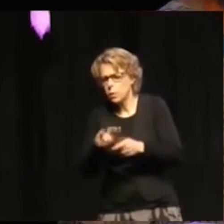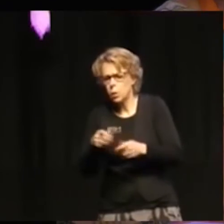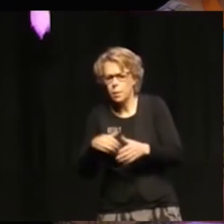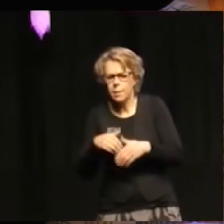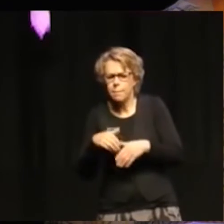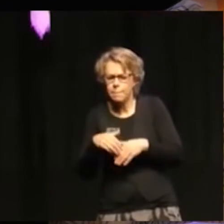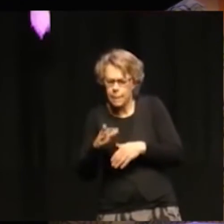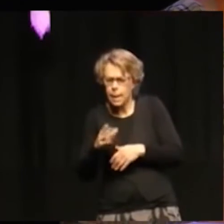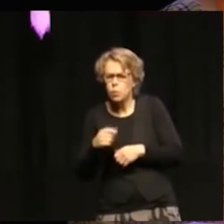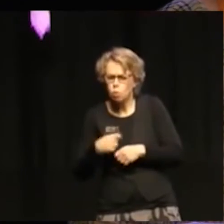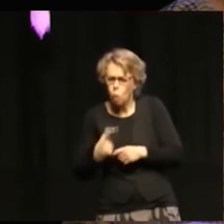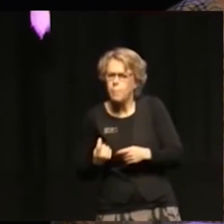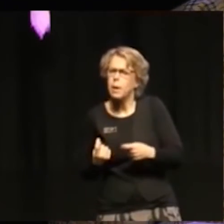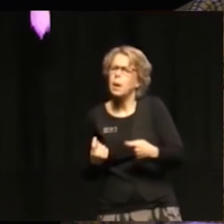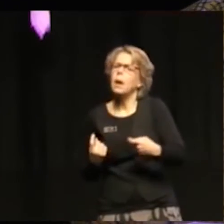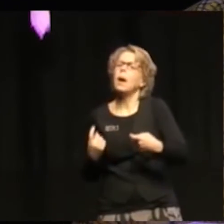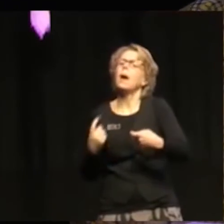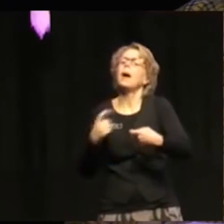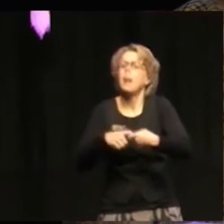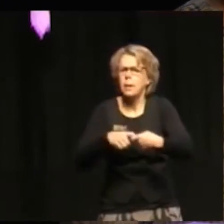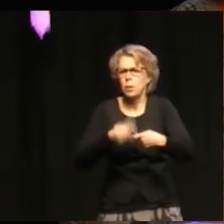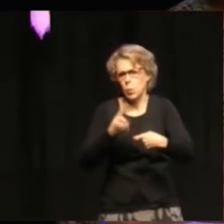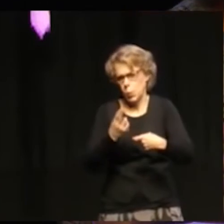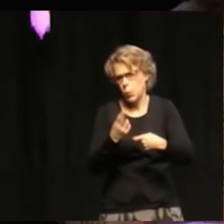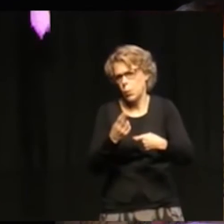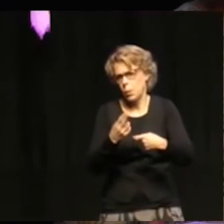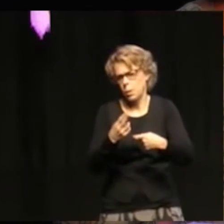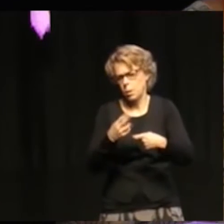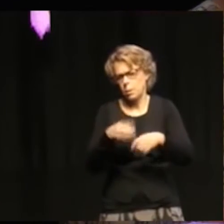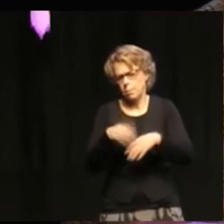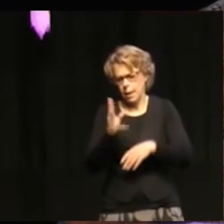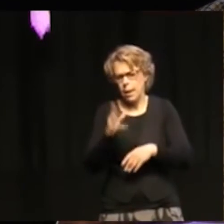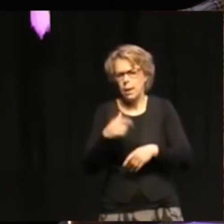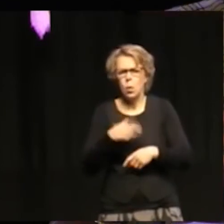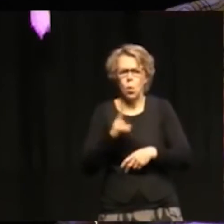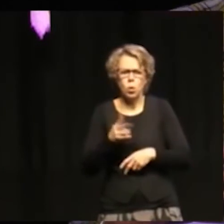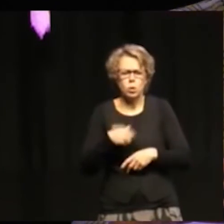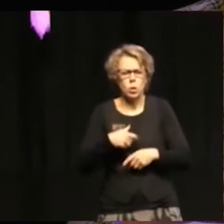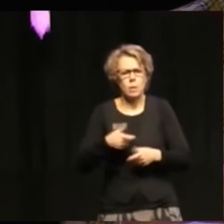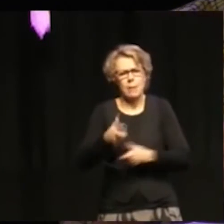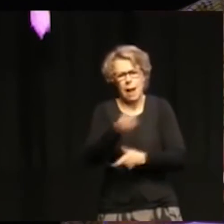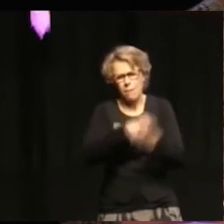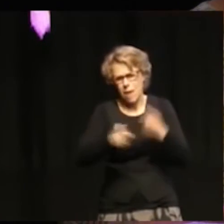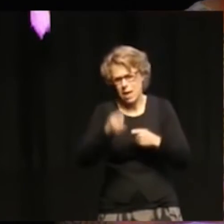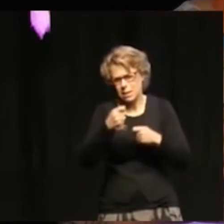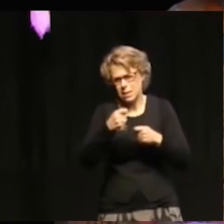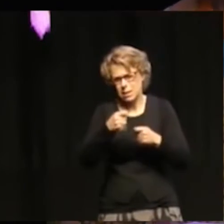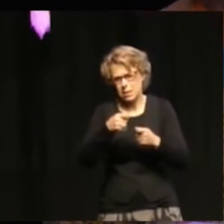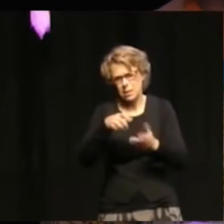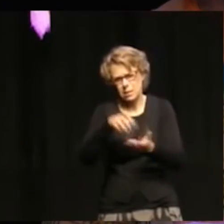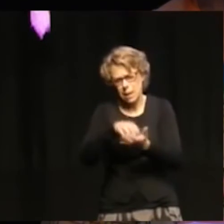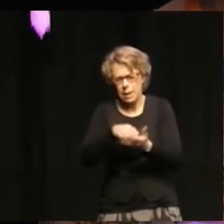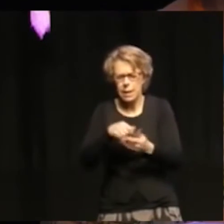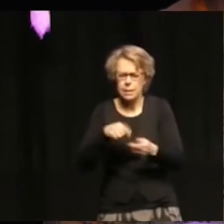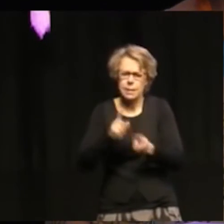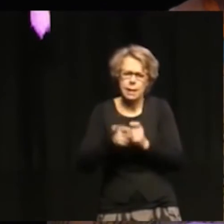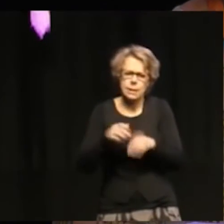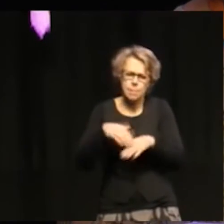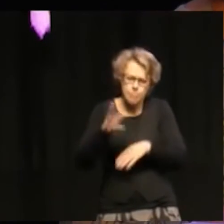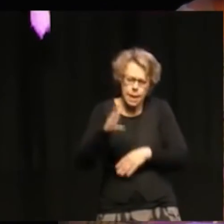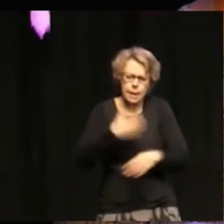nu kommande på bordet. Jag skulle också säga att de business community är faktiskt perhaps mer interested